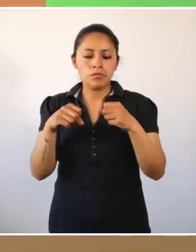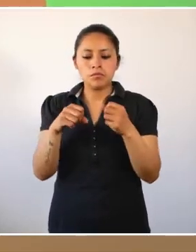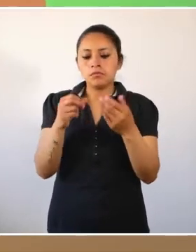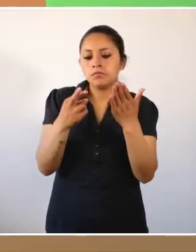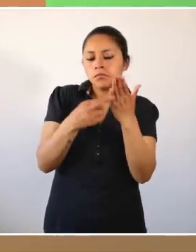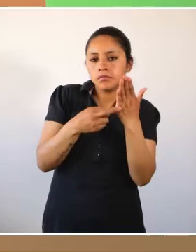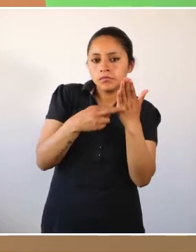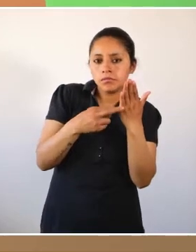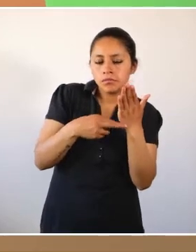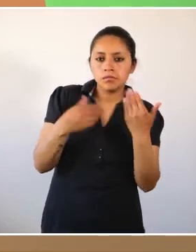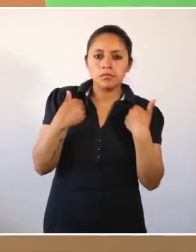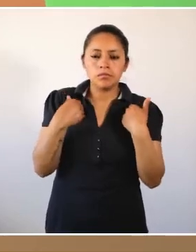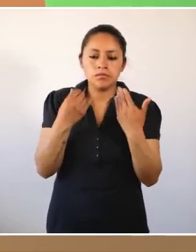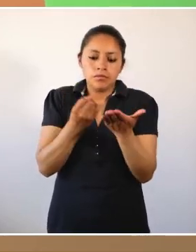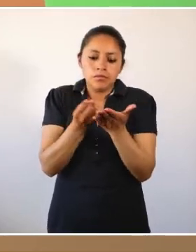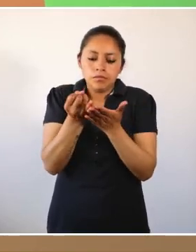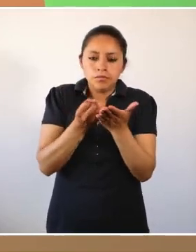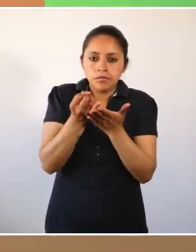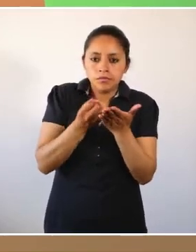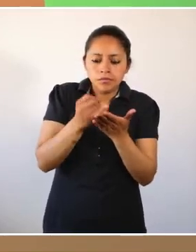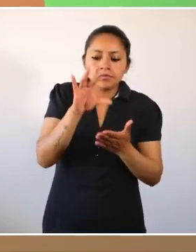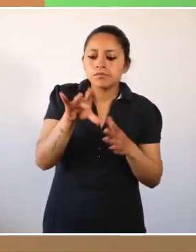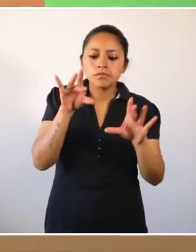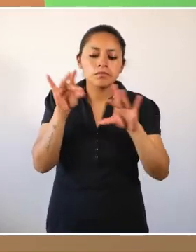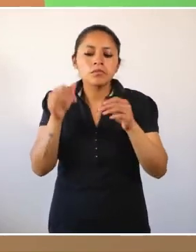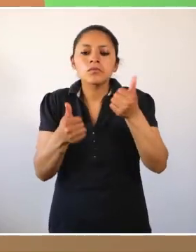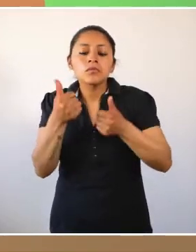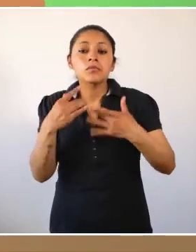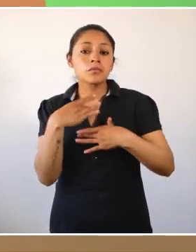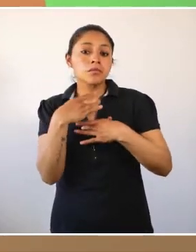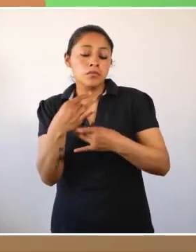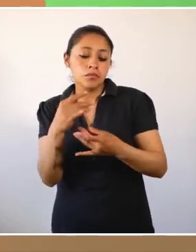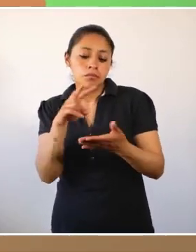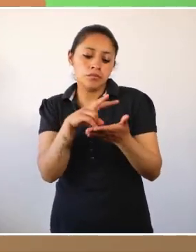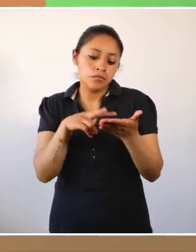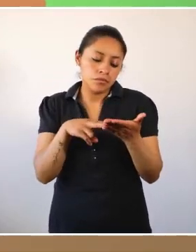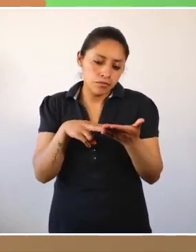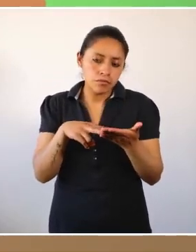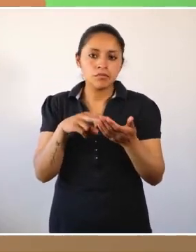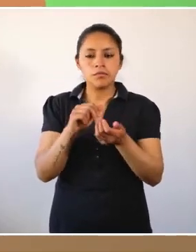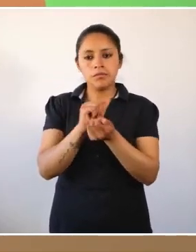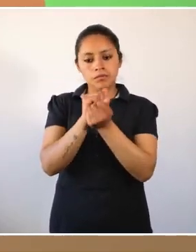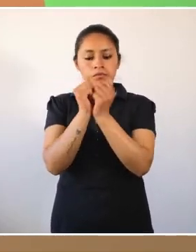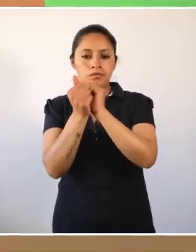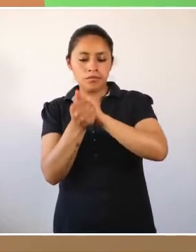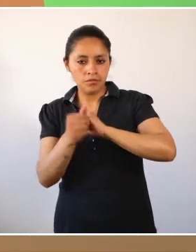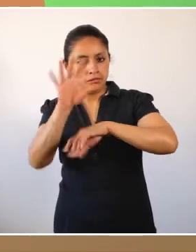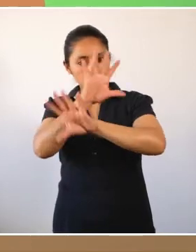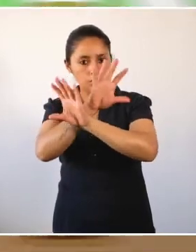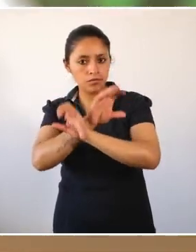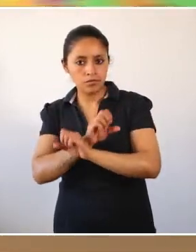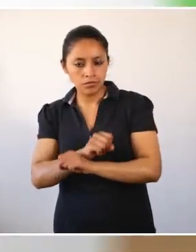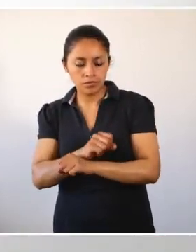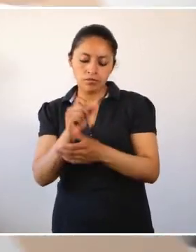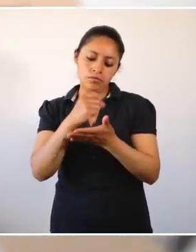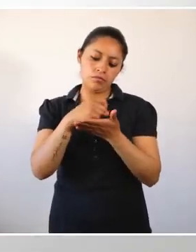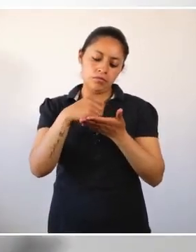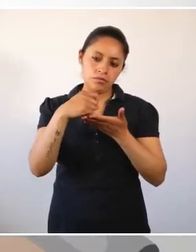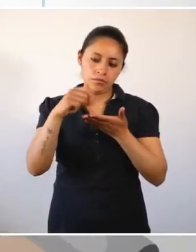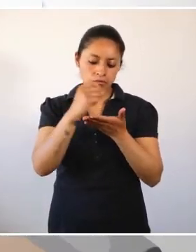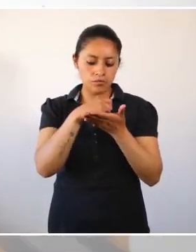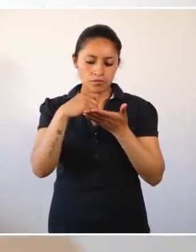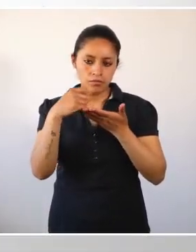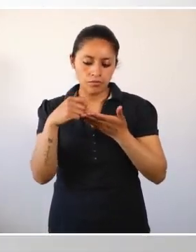uglibrote familiar niskata kjelkana. Yu yanapach, haik achchus, puri ikachangorkanchis, diadekampu duarkanchis, manaka